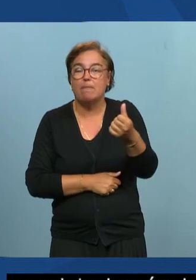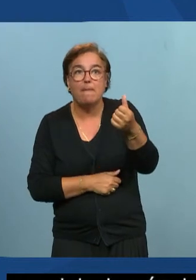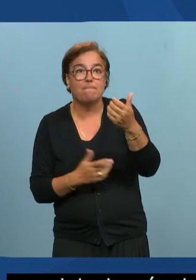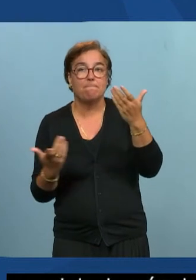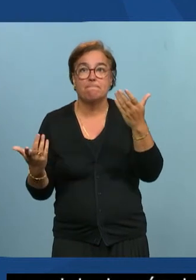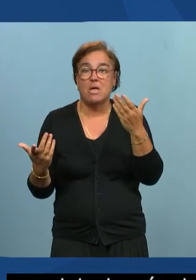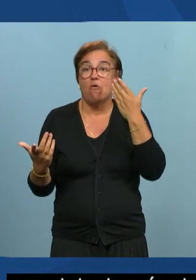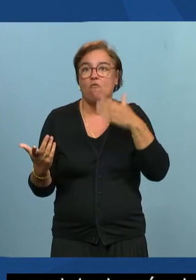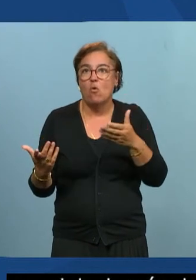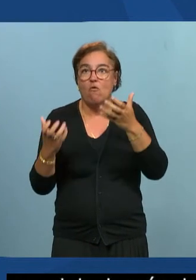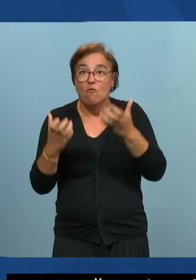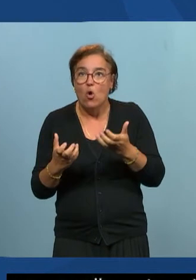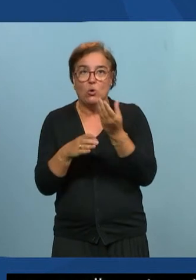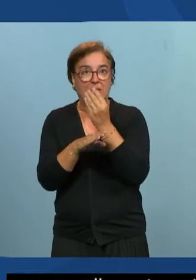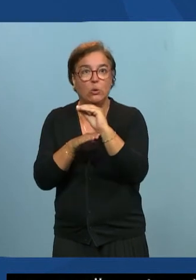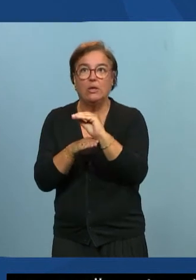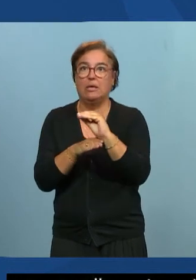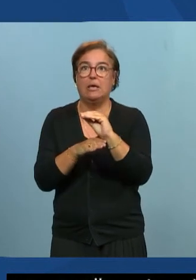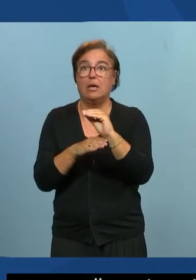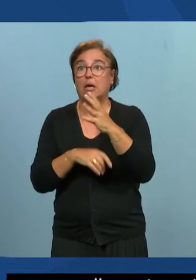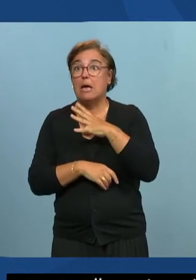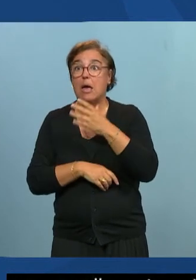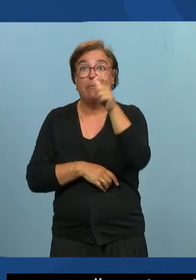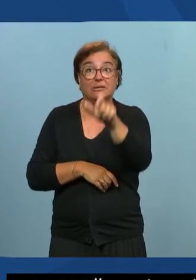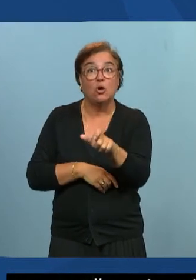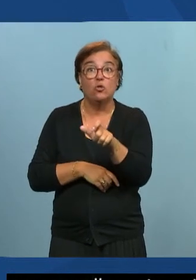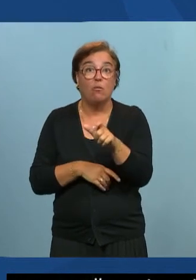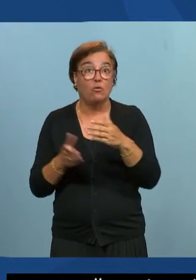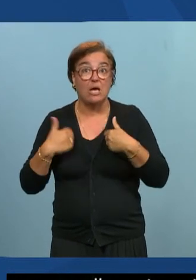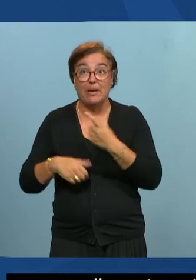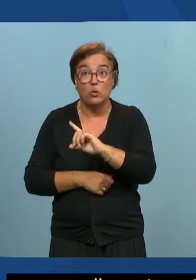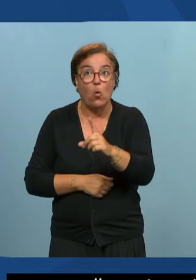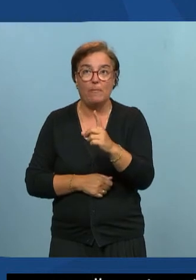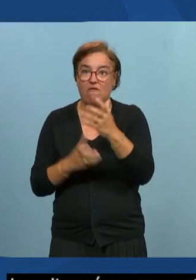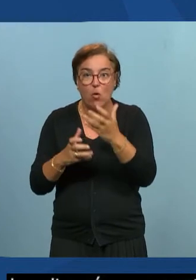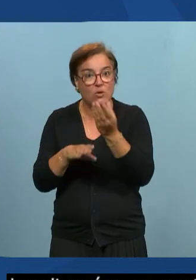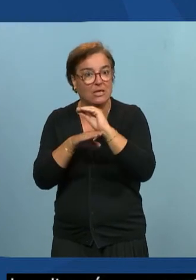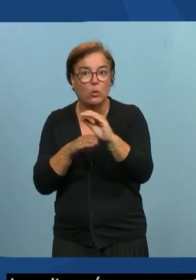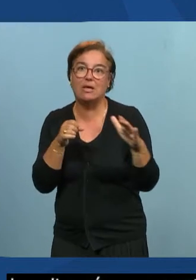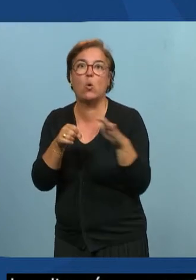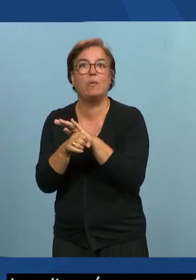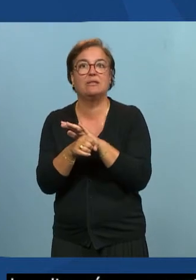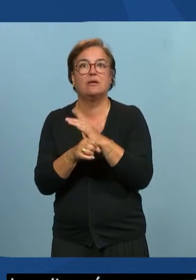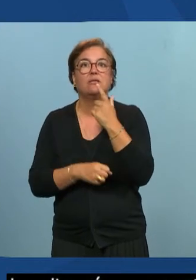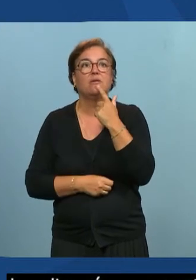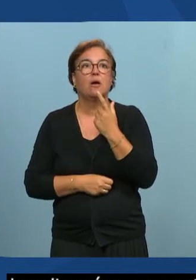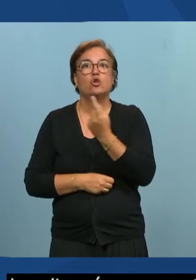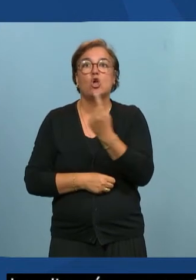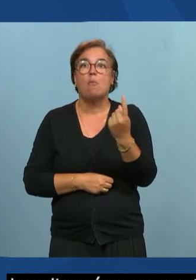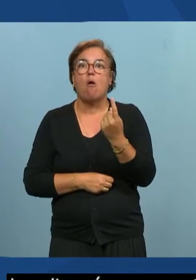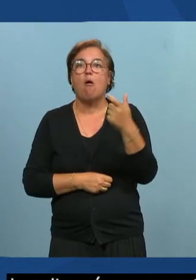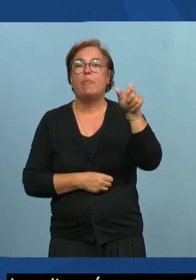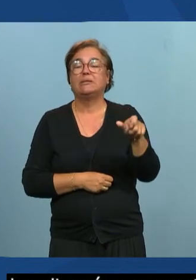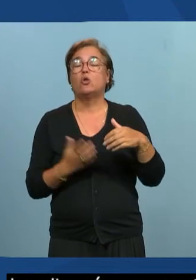préoccupées de sécurité, préoccupées de données personnelles. Donc, il faut faire attention à ne pas réduire les personnes handicapées à uniquement